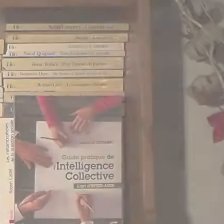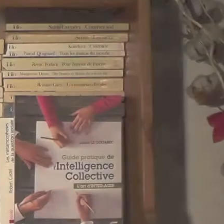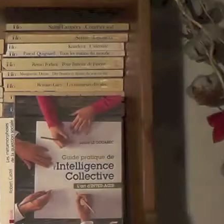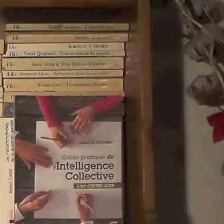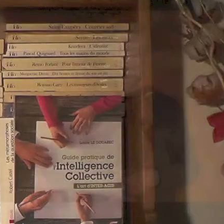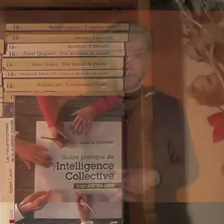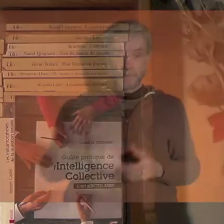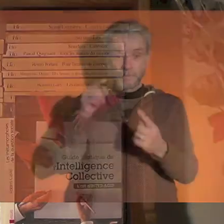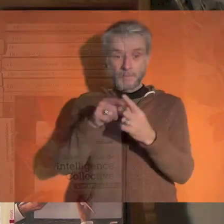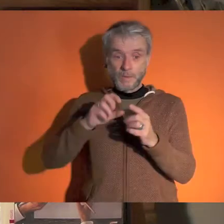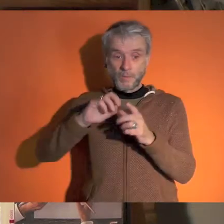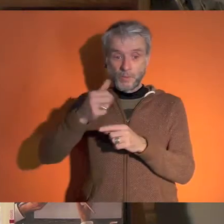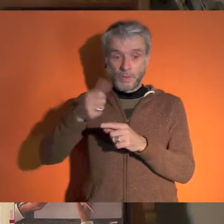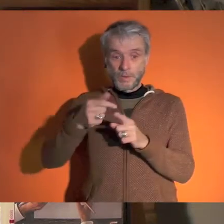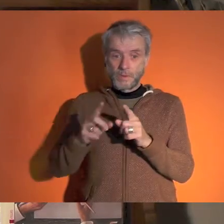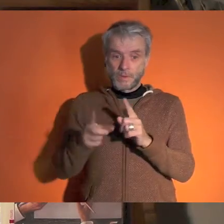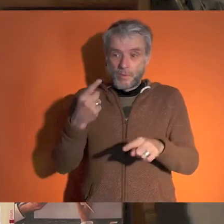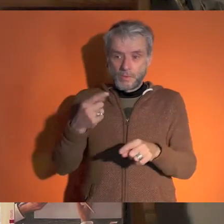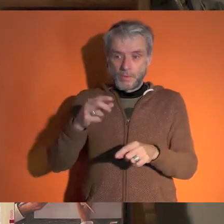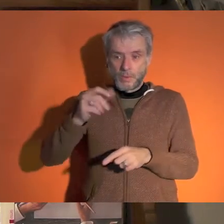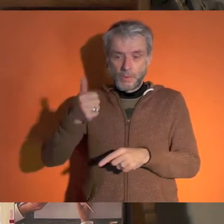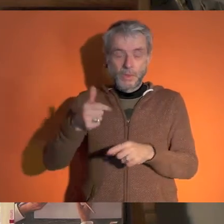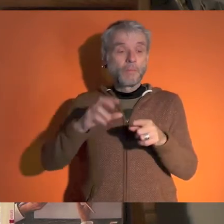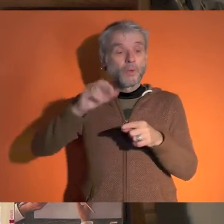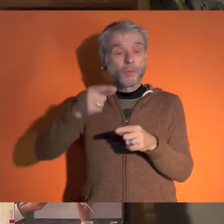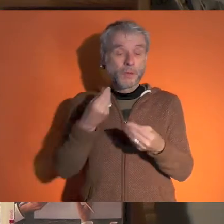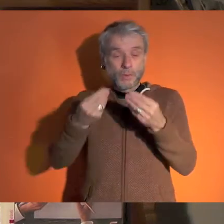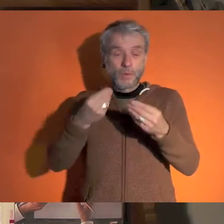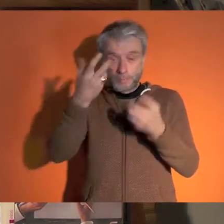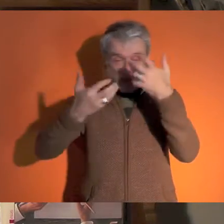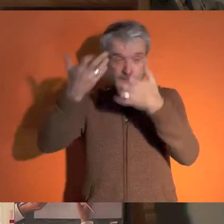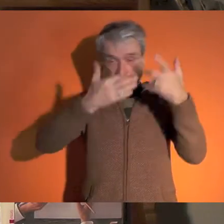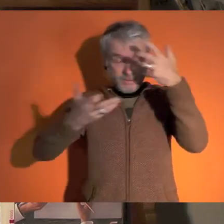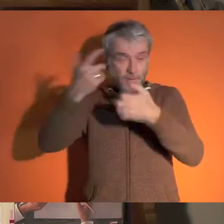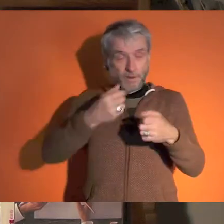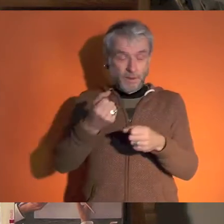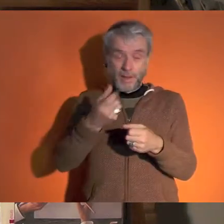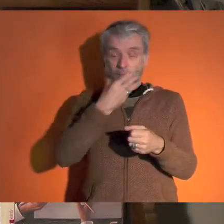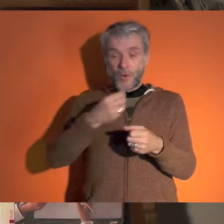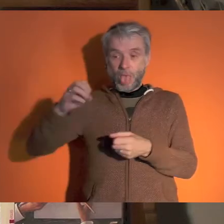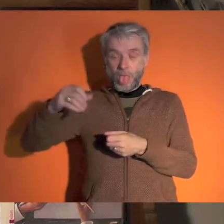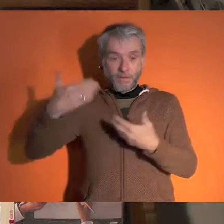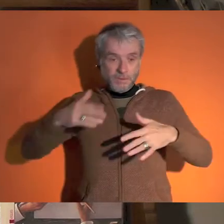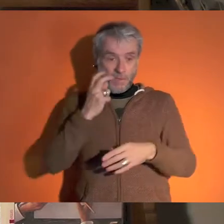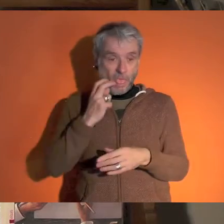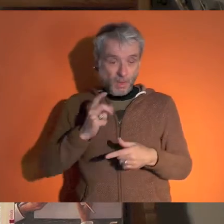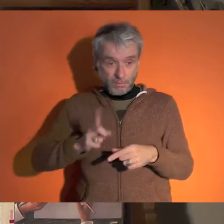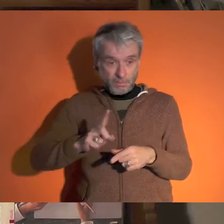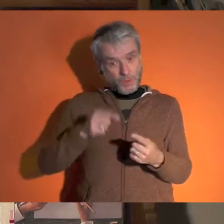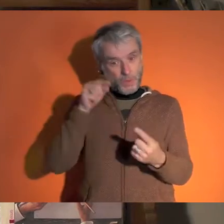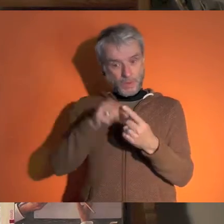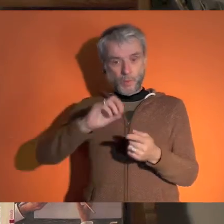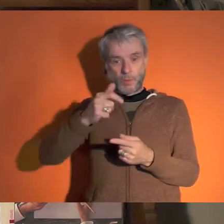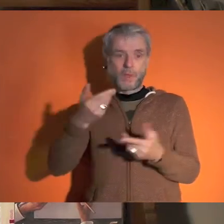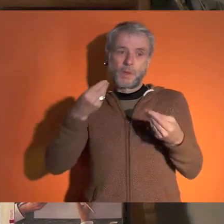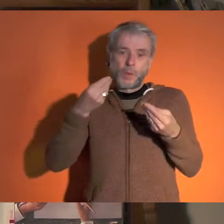La question du numérique est cruciale, mais pas le numérique pour quelque chose qui clignote, qui est beau. Le numérique, en ce sens qu'il doit